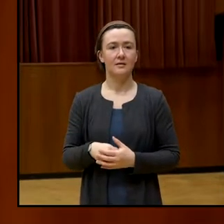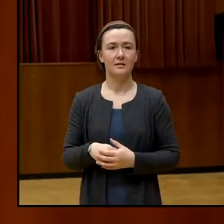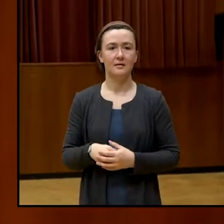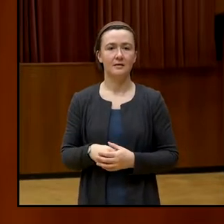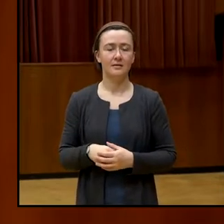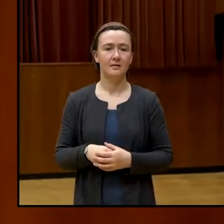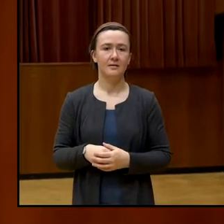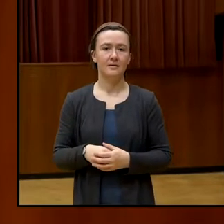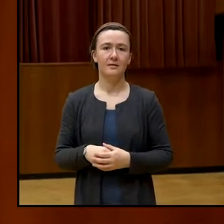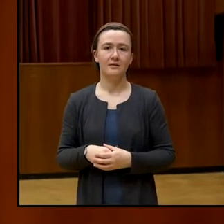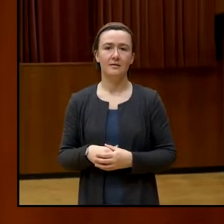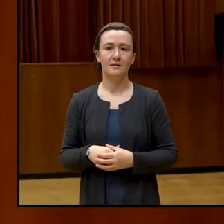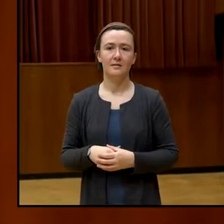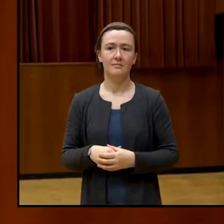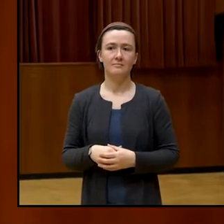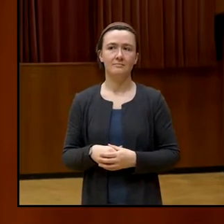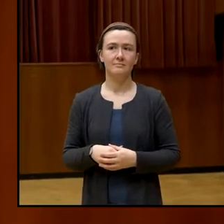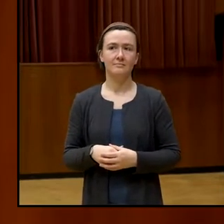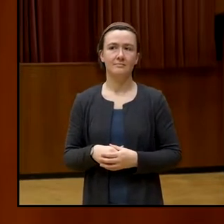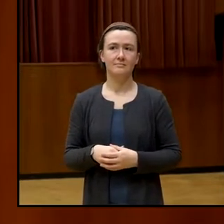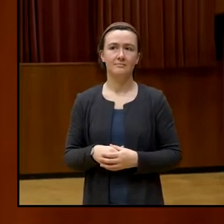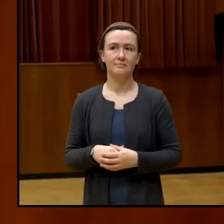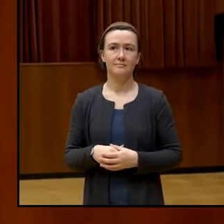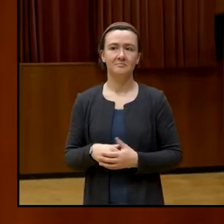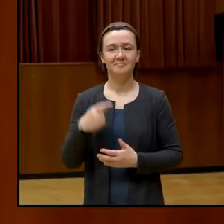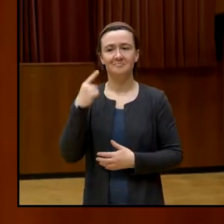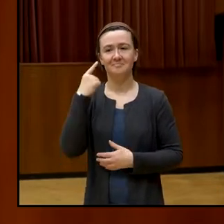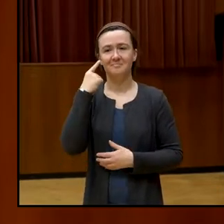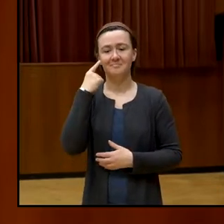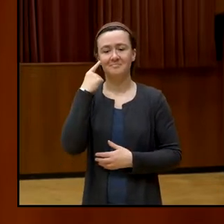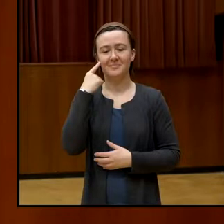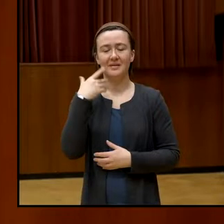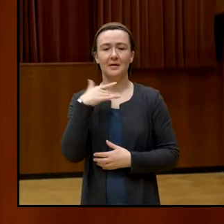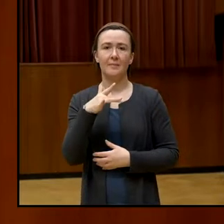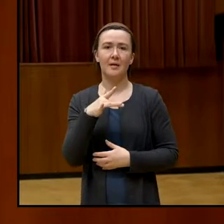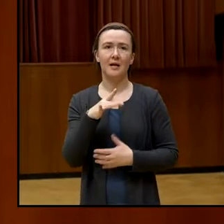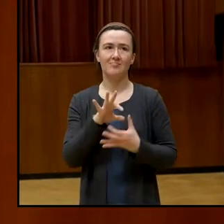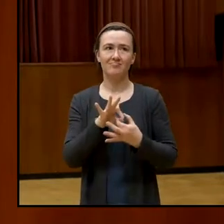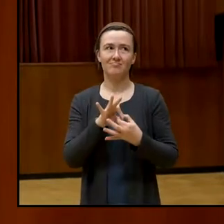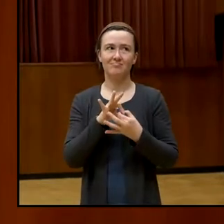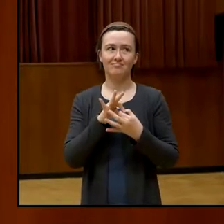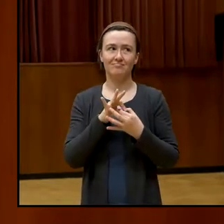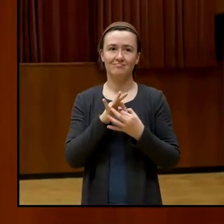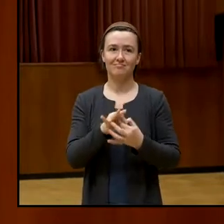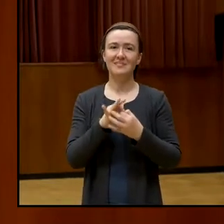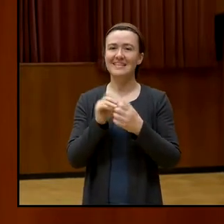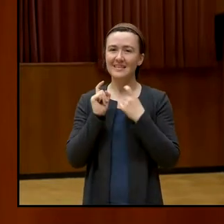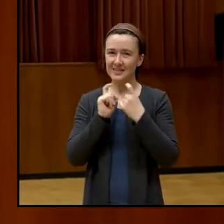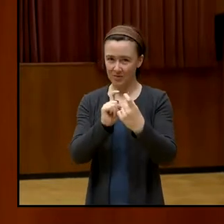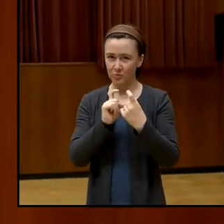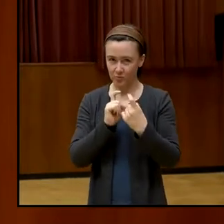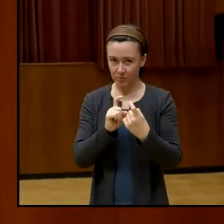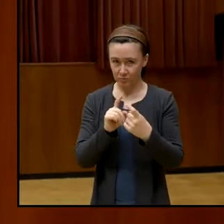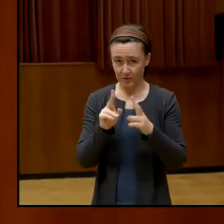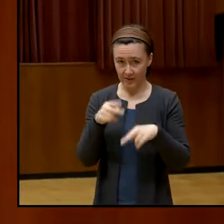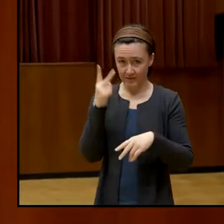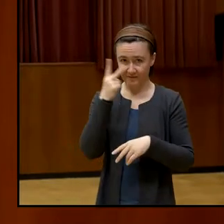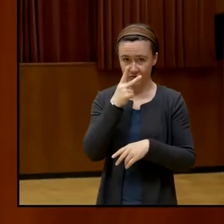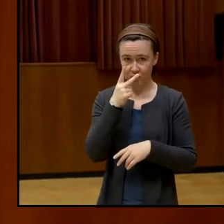ich denke mal, das ist, das betrifft einfach Diskussionen, oder? das was, so wie ich sie jetzt verstanden habe.